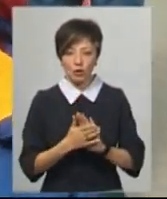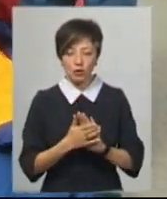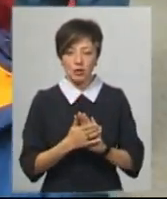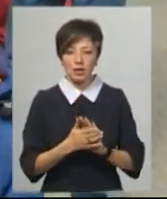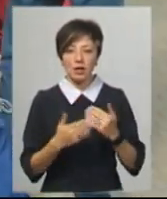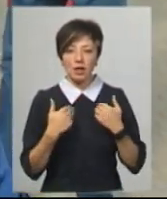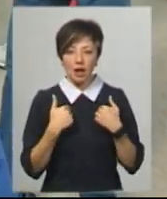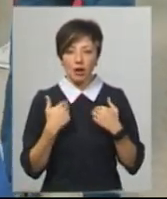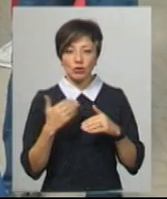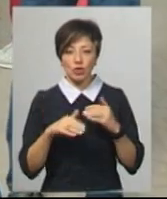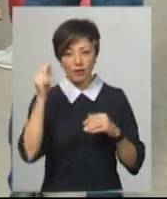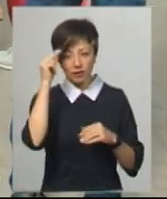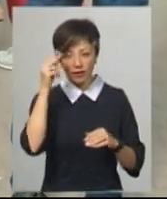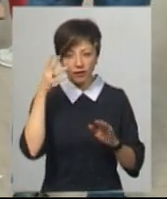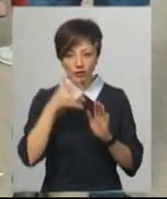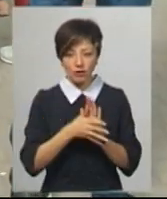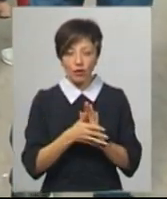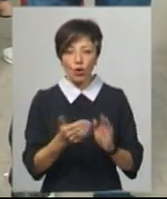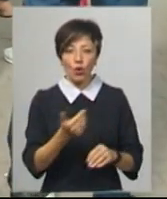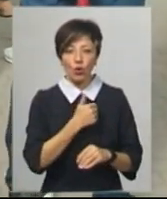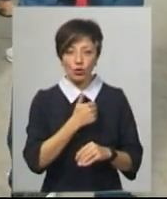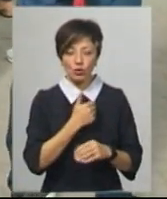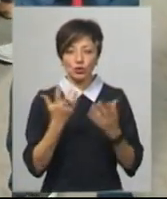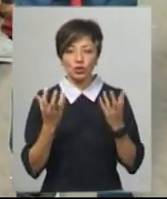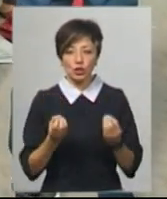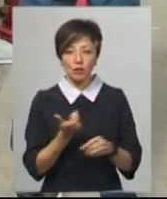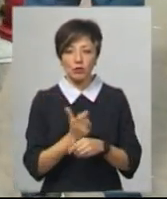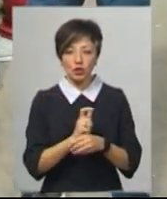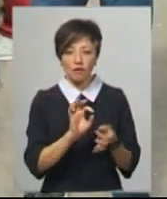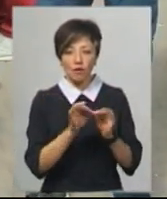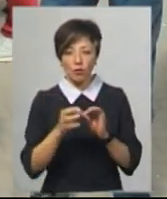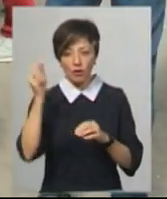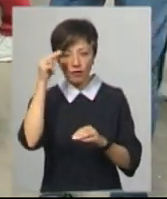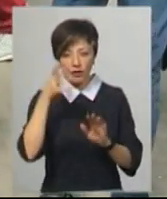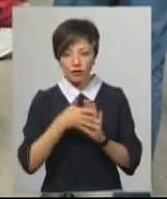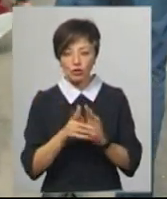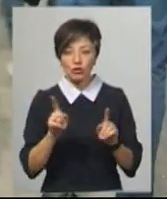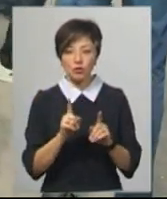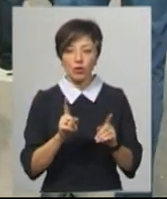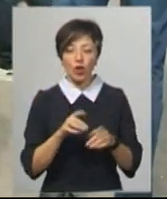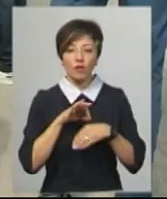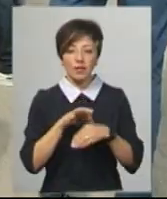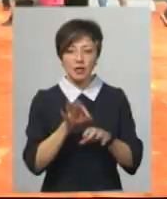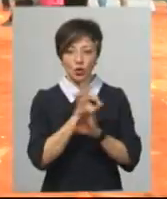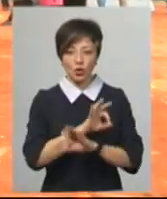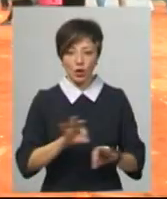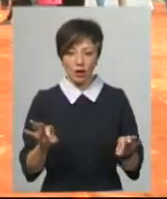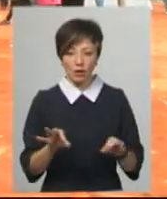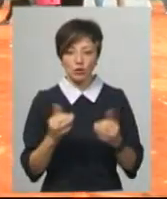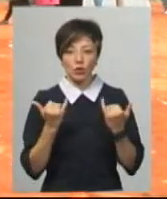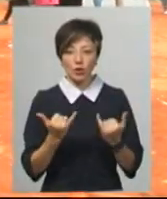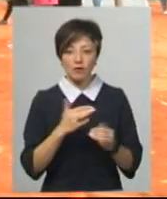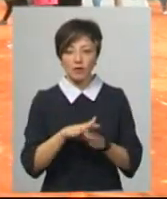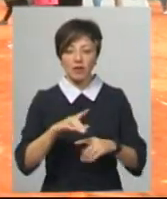Я вже їх вивчув, але хочу ще більше формул вивчити, щоб довести його до досконалу. Сьогодні